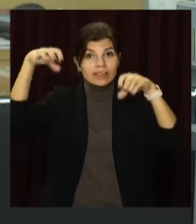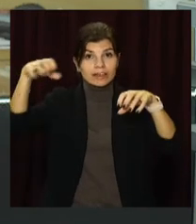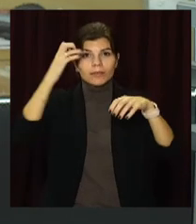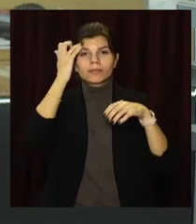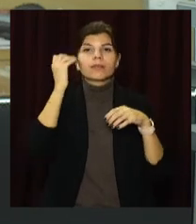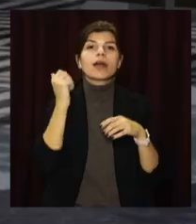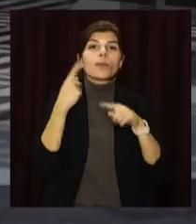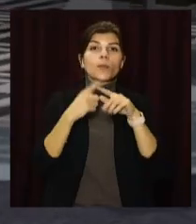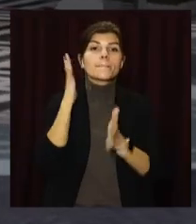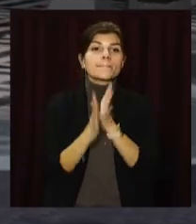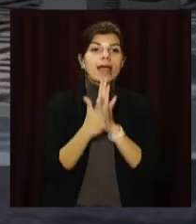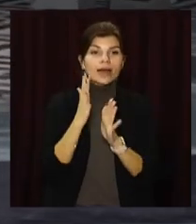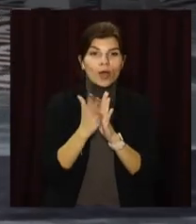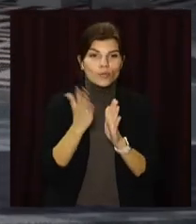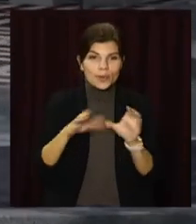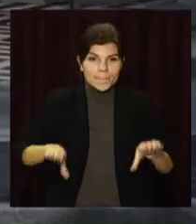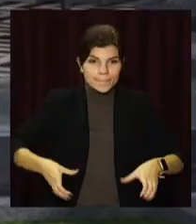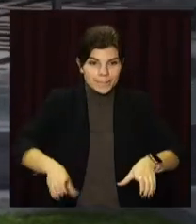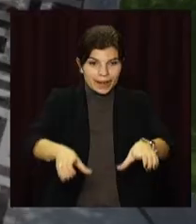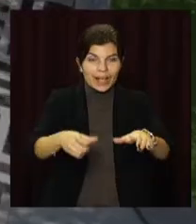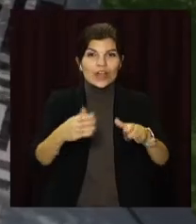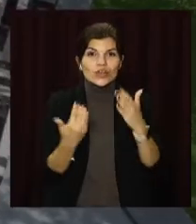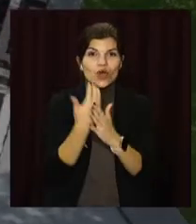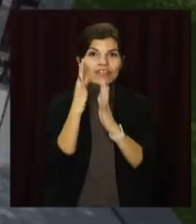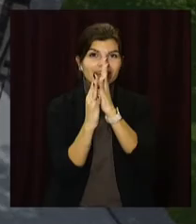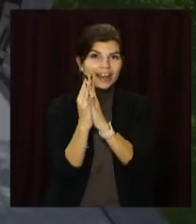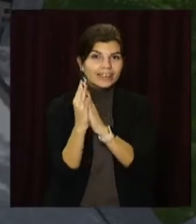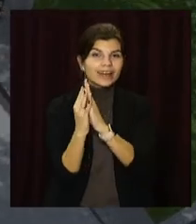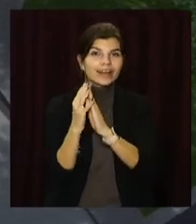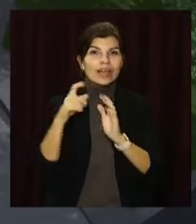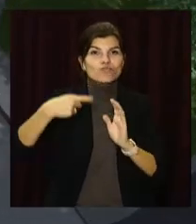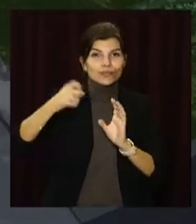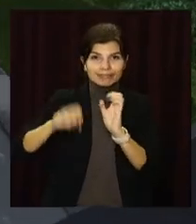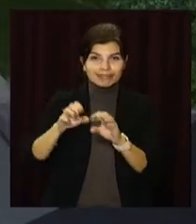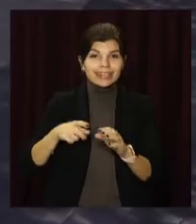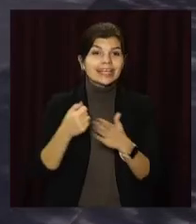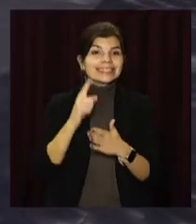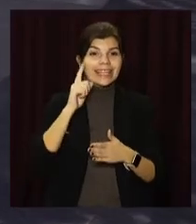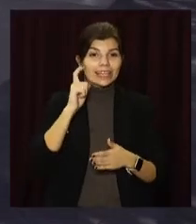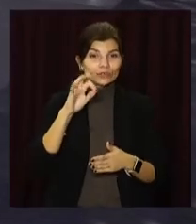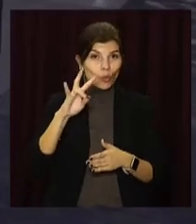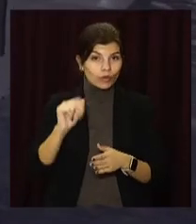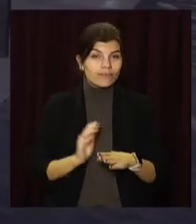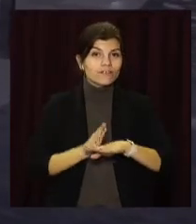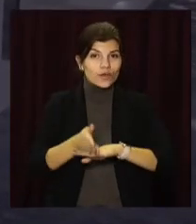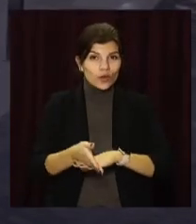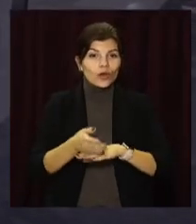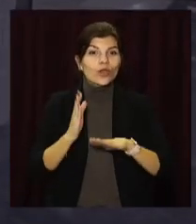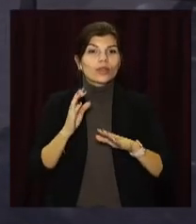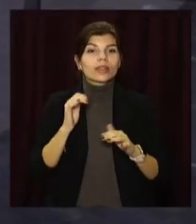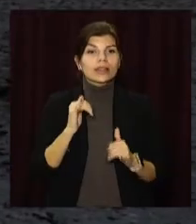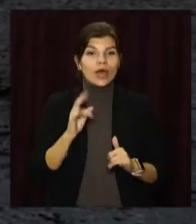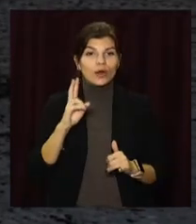Окрім цього, парк устелять бруківкою, оновлять газони, лави та урни. Вхід до зеленої зони буде доступним для